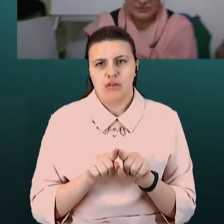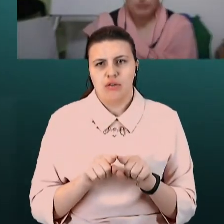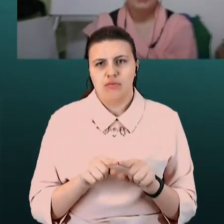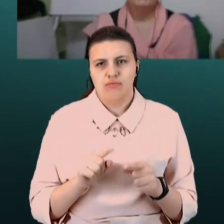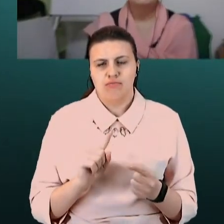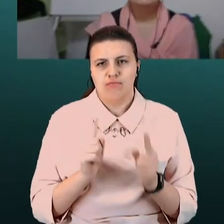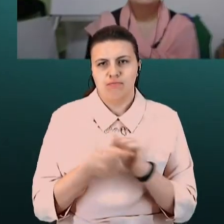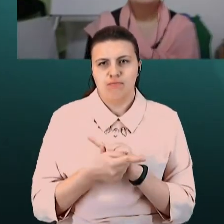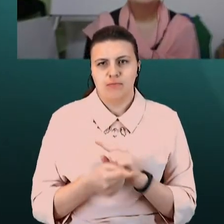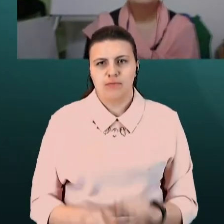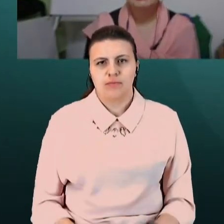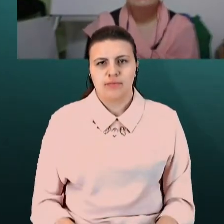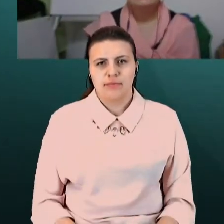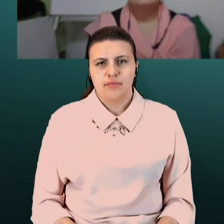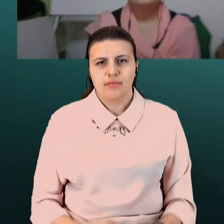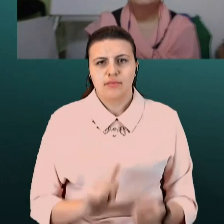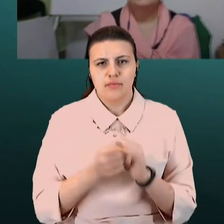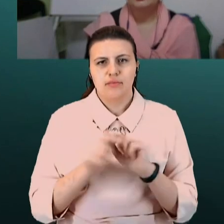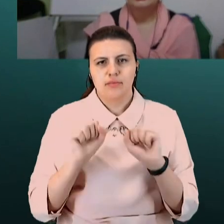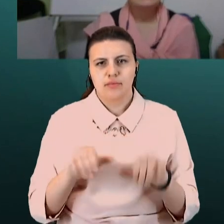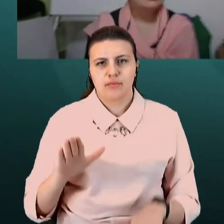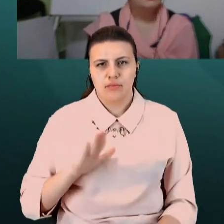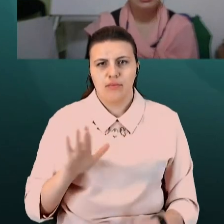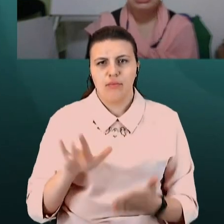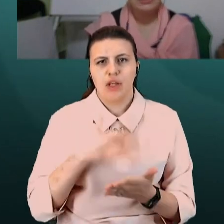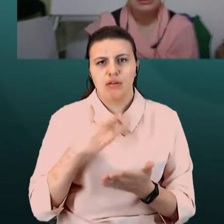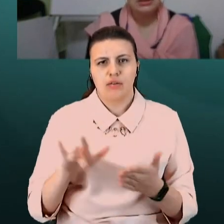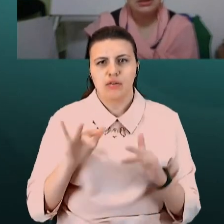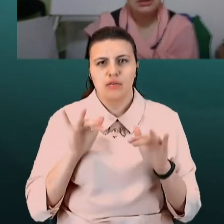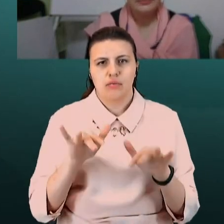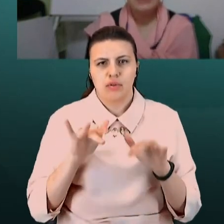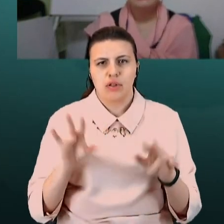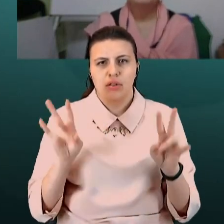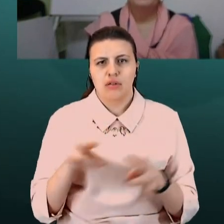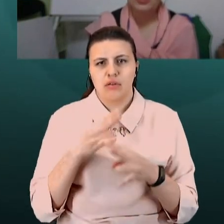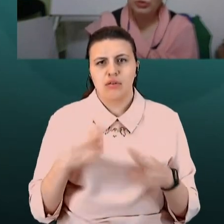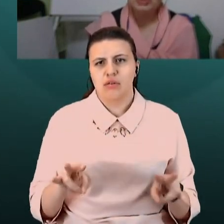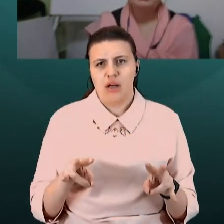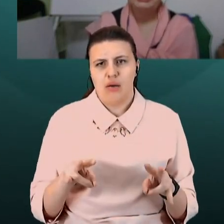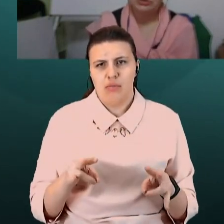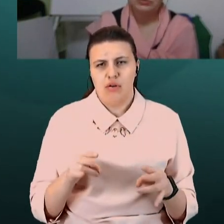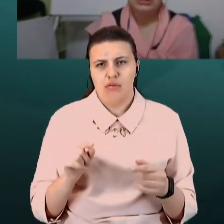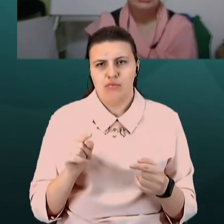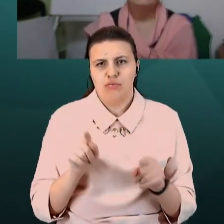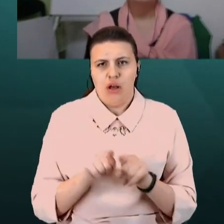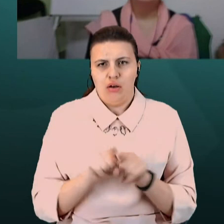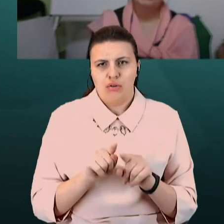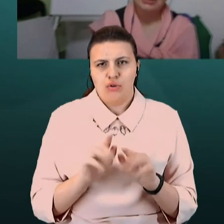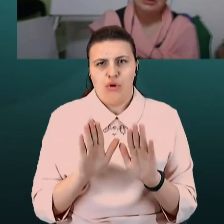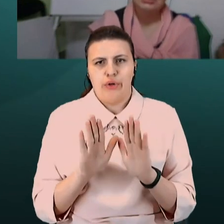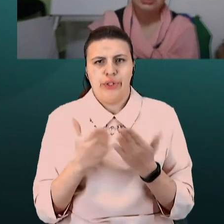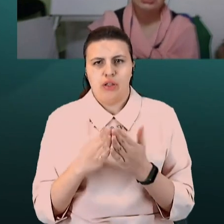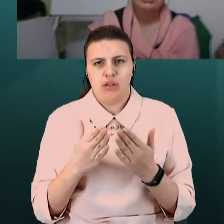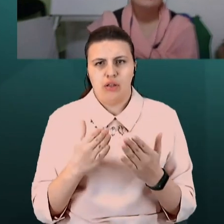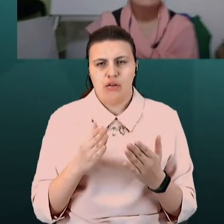Альтернатива може бути. Планшет чи комп'ютер не треба протиставляти книзі. Треба мудро поєднувати. Треба і